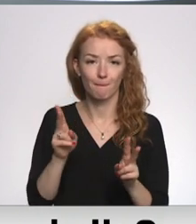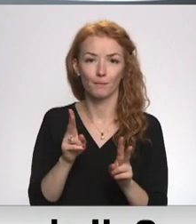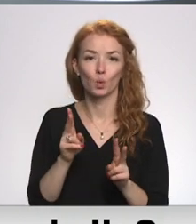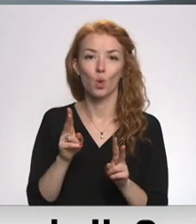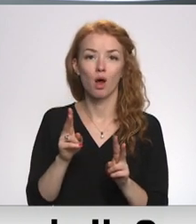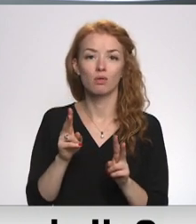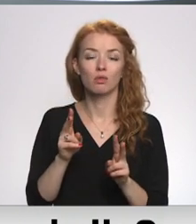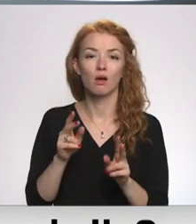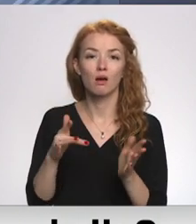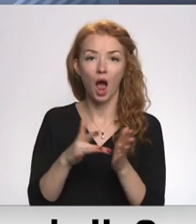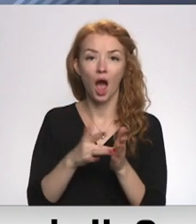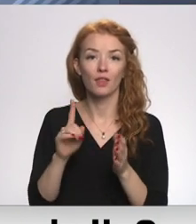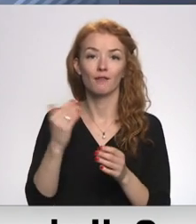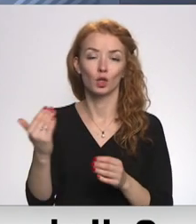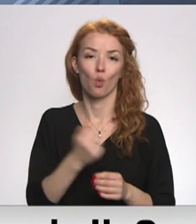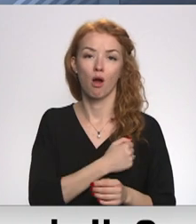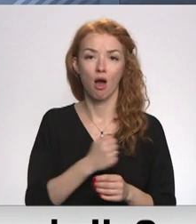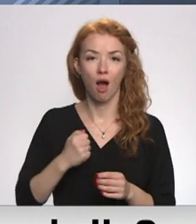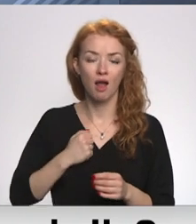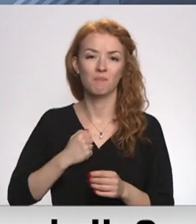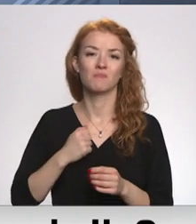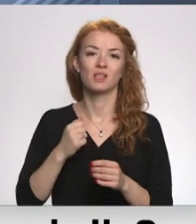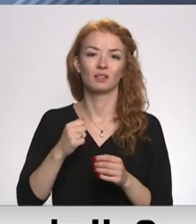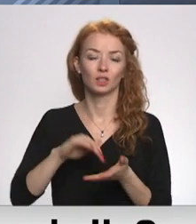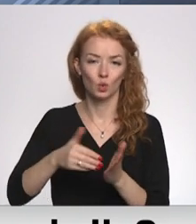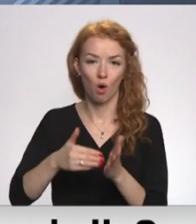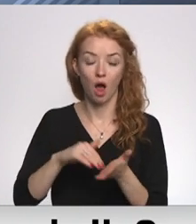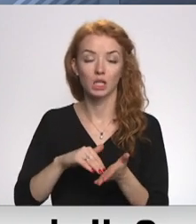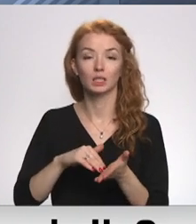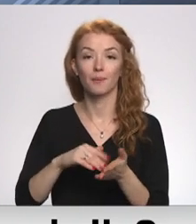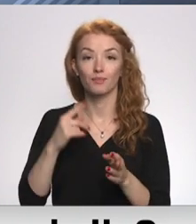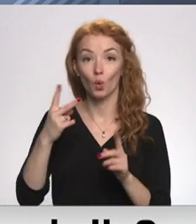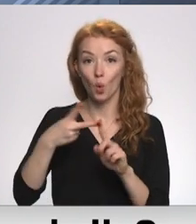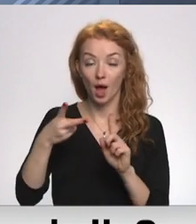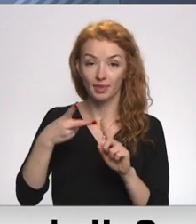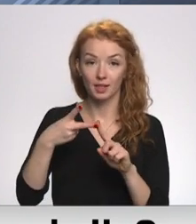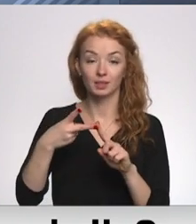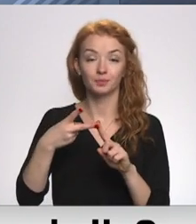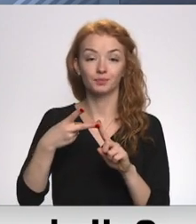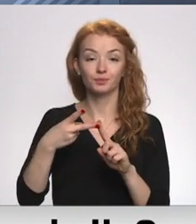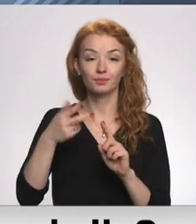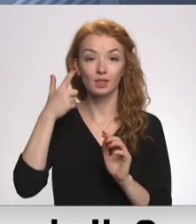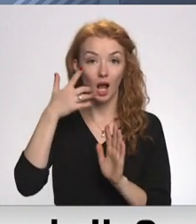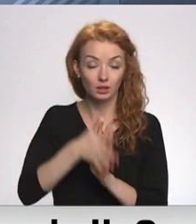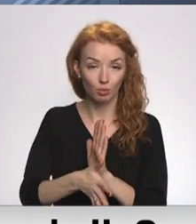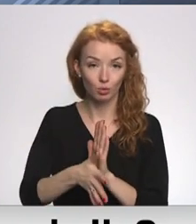Krievijas brūņotie spēki, loģistis, komandu vadības ziņā un citā ziņās. Otra lieta, kas mums jāsaprota,